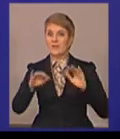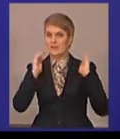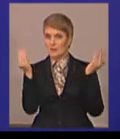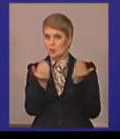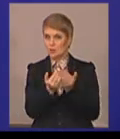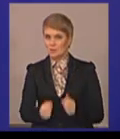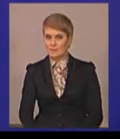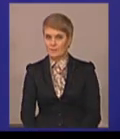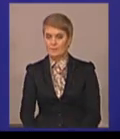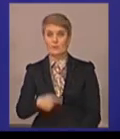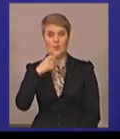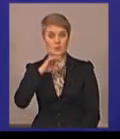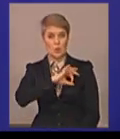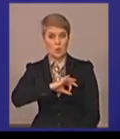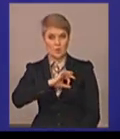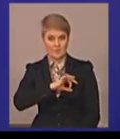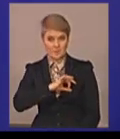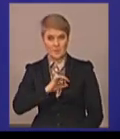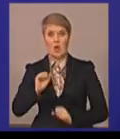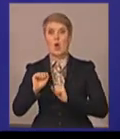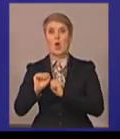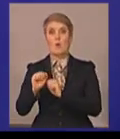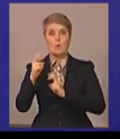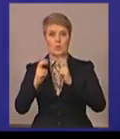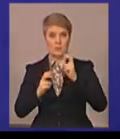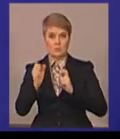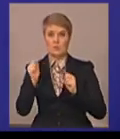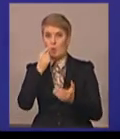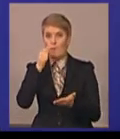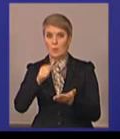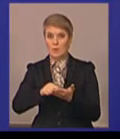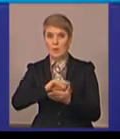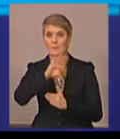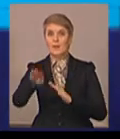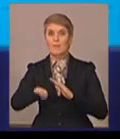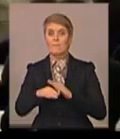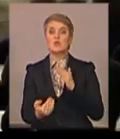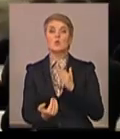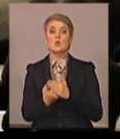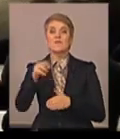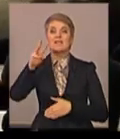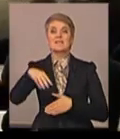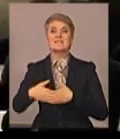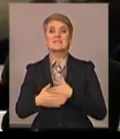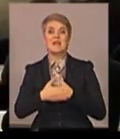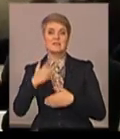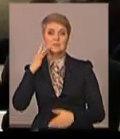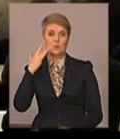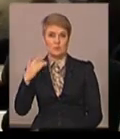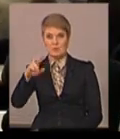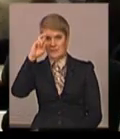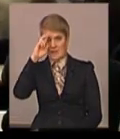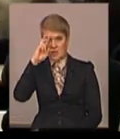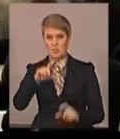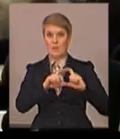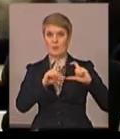Російські розвідники і оборонні підприємства можуть потрапити під нові санкції Сполучених Штатів. Держдепартамент передав Конгресу список